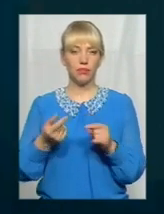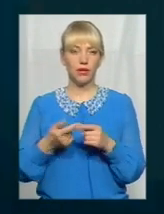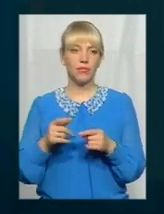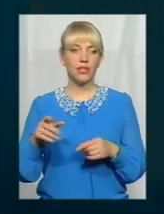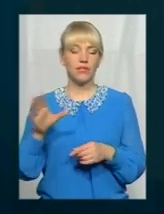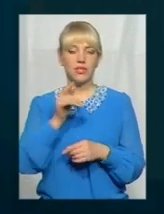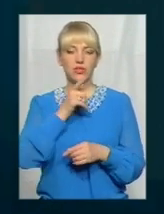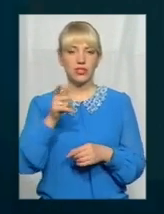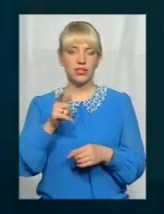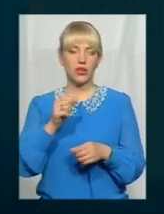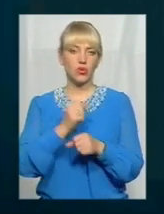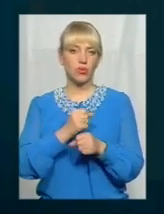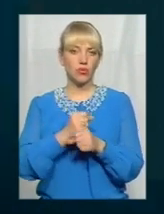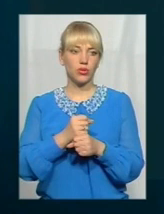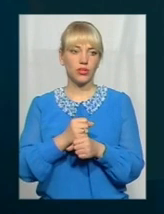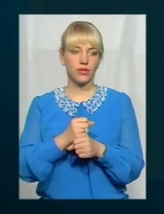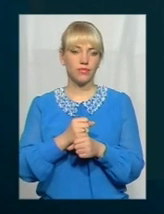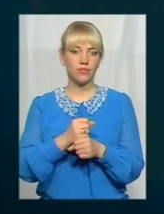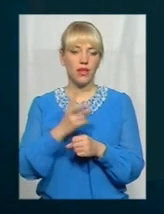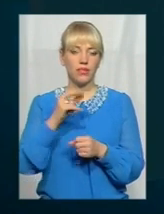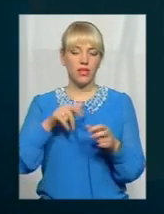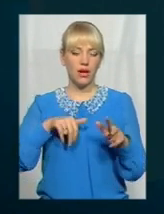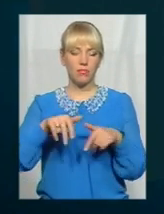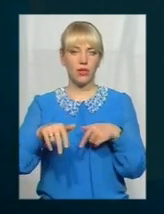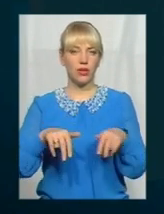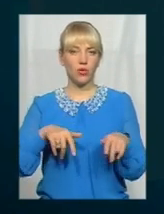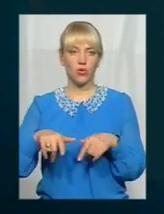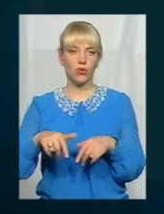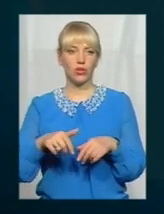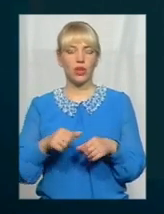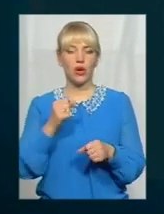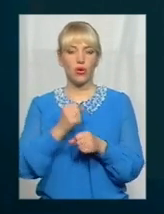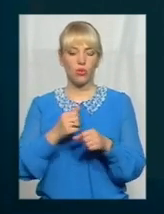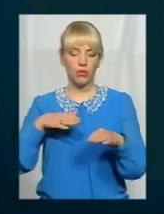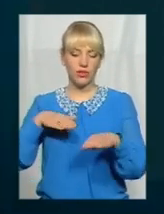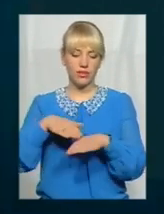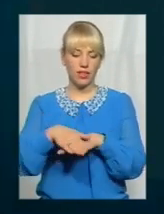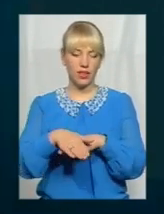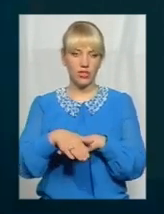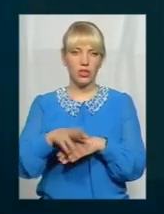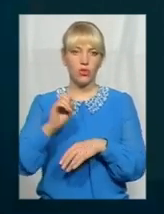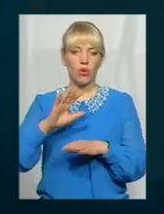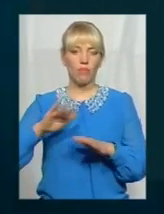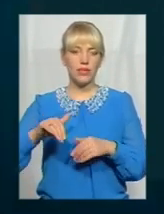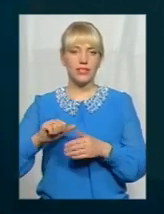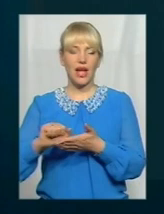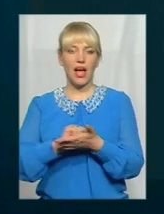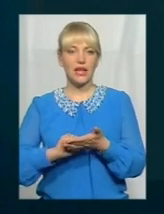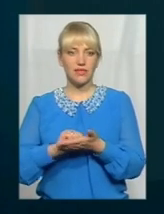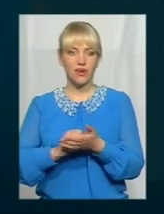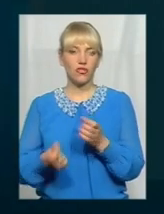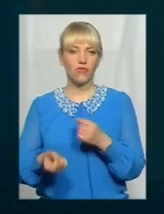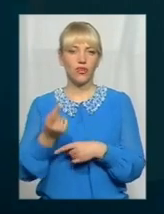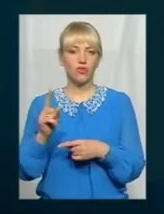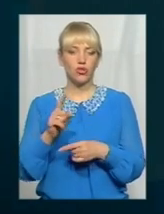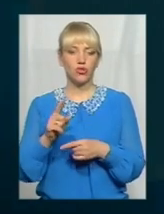робіт на пішохідних переходах роблять занижені бордюри, але після укладення асфальту виявляється, що